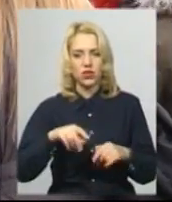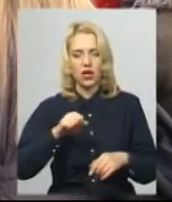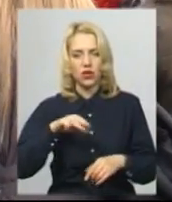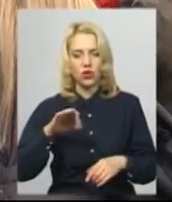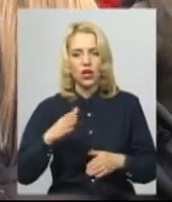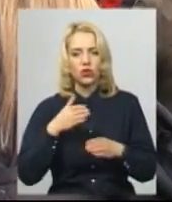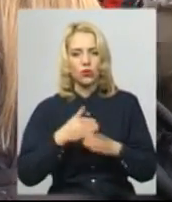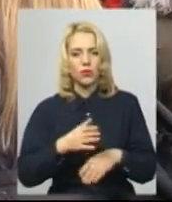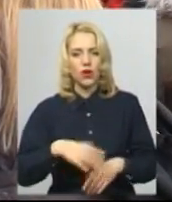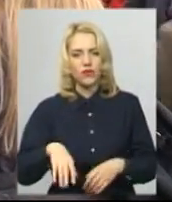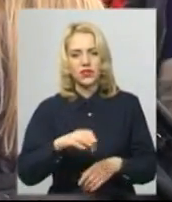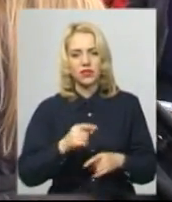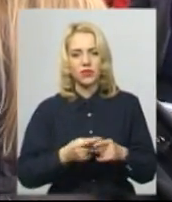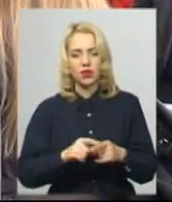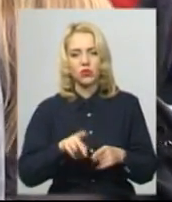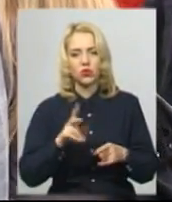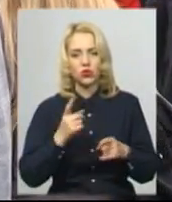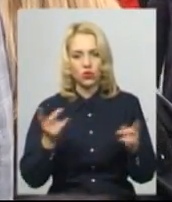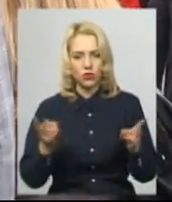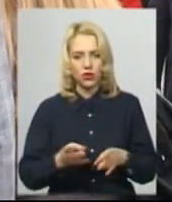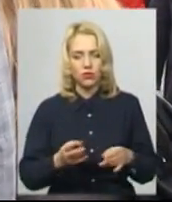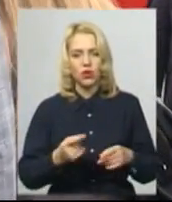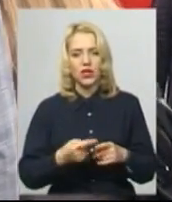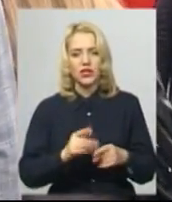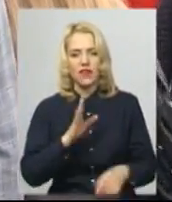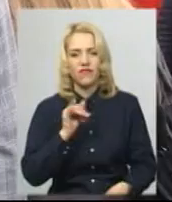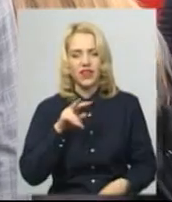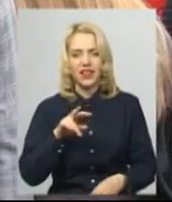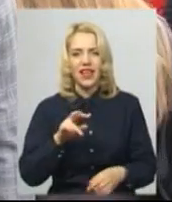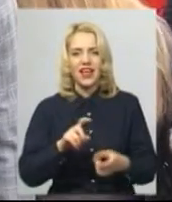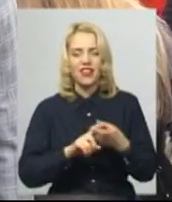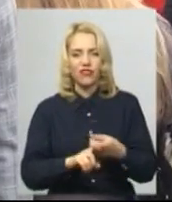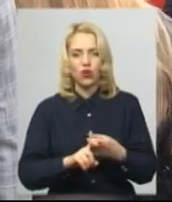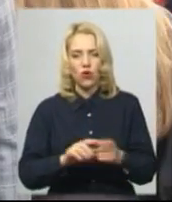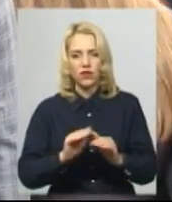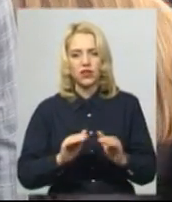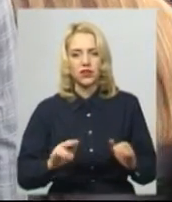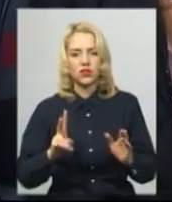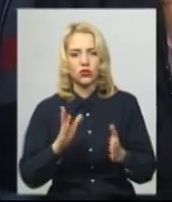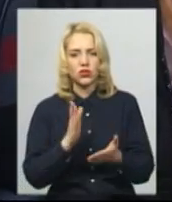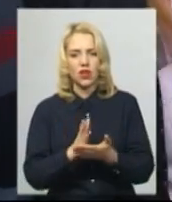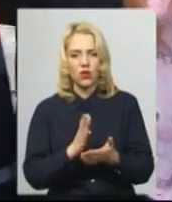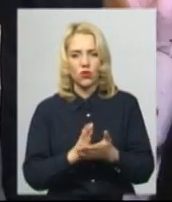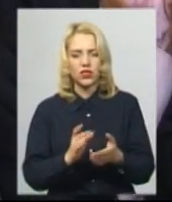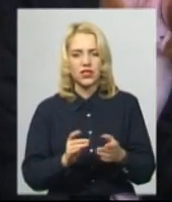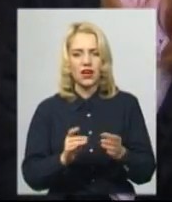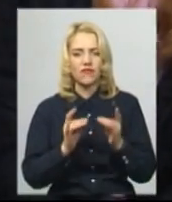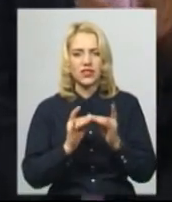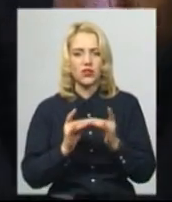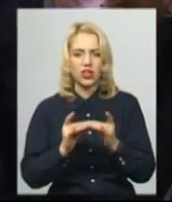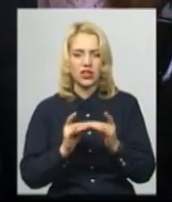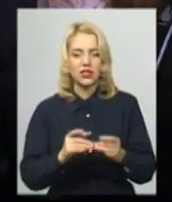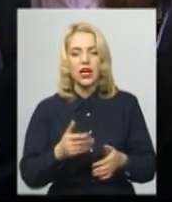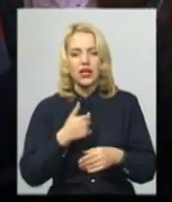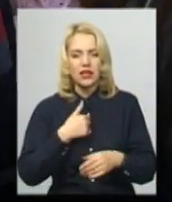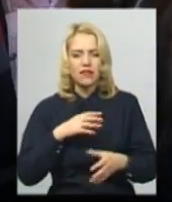допомагаємо всім тим, хто цього потребує. Крім того, це вілифіковані діти, які знаходяться в сиротинці. Я взагалі